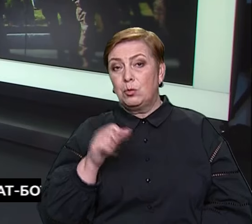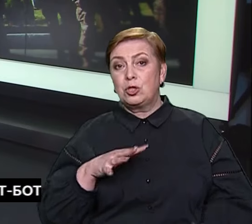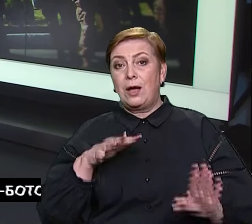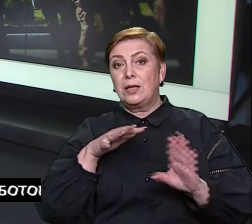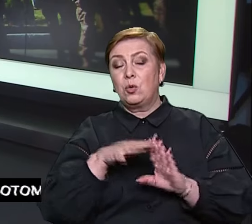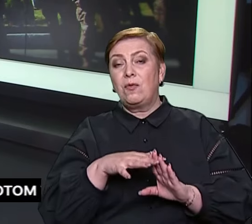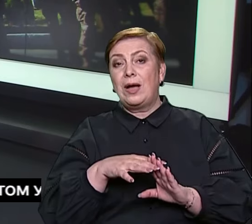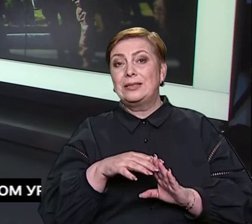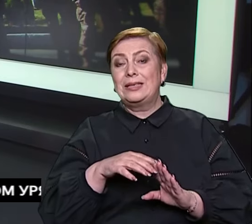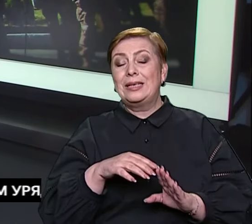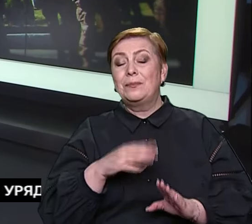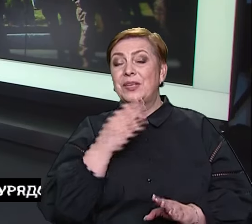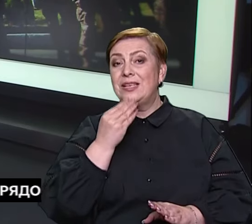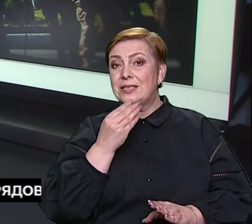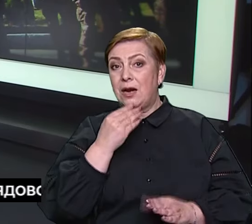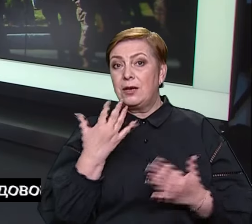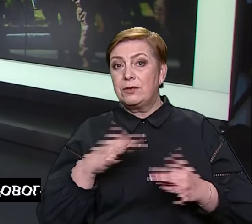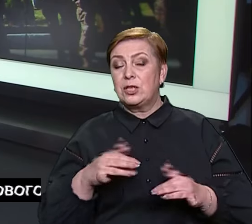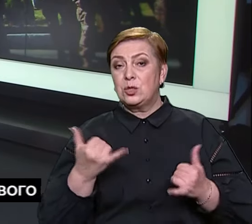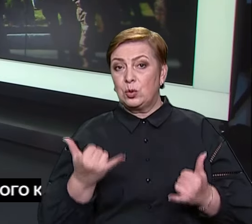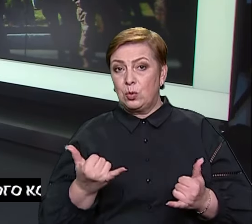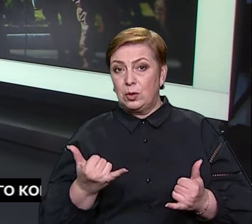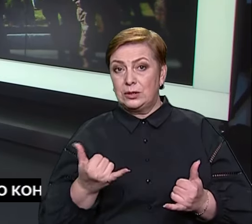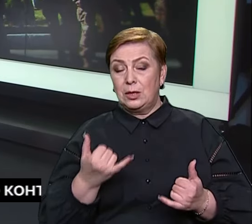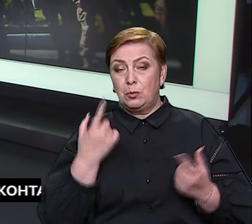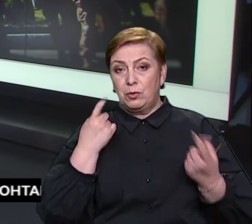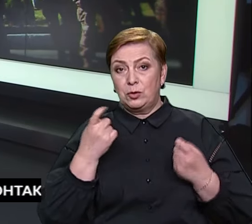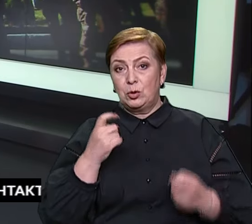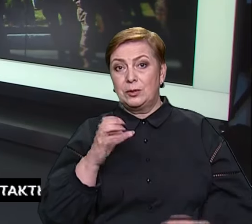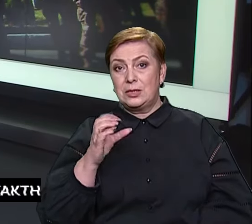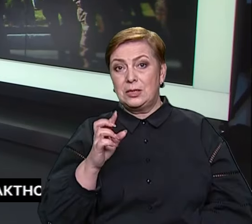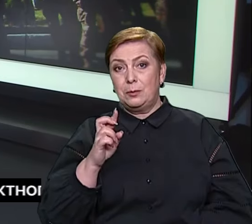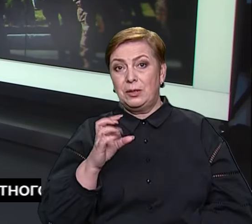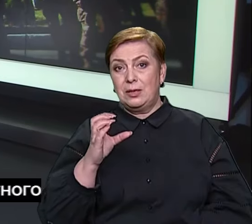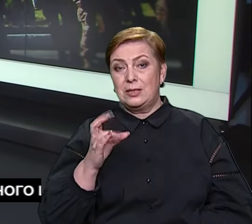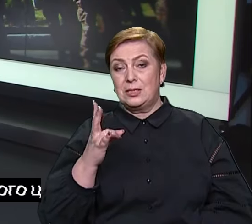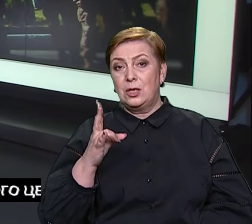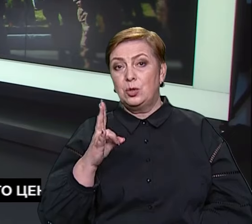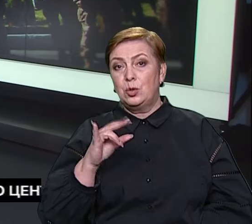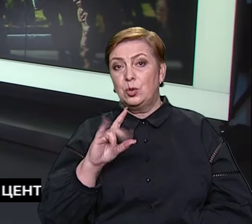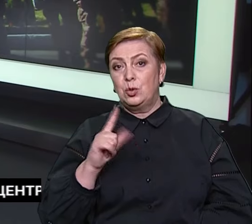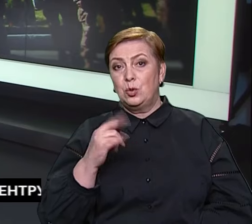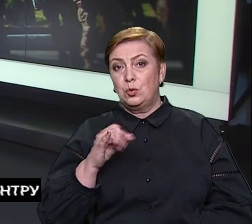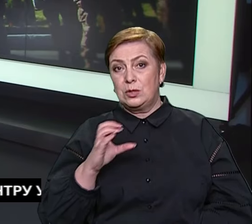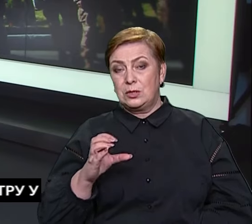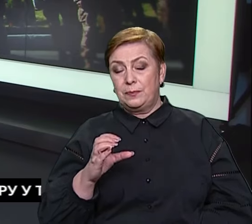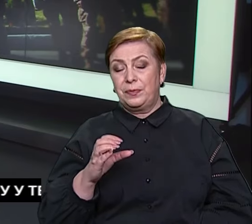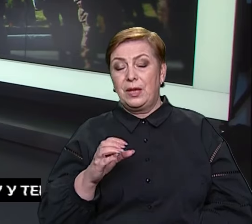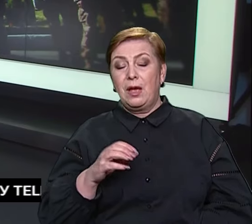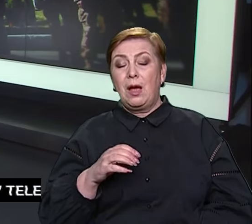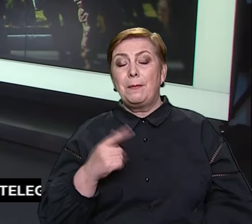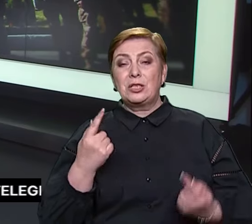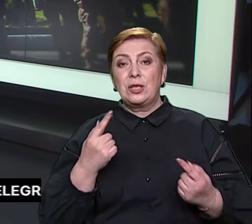сьогодні. Про це неназвані американські чиновники повідомили CBS News. Вони назвали це масштабною атакою понад ста безпілотників